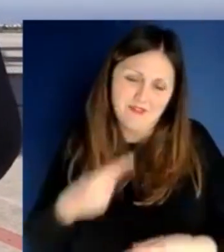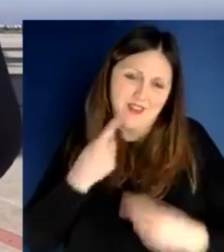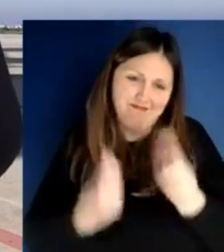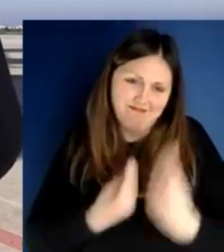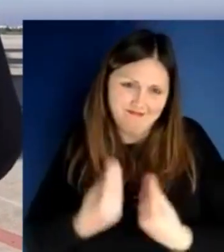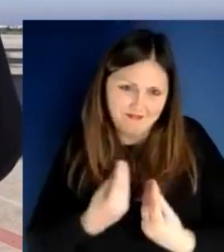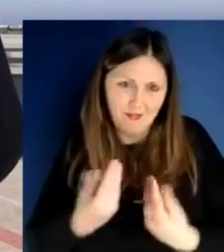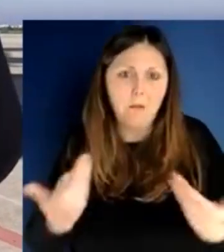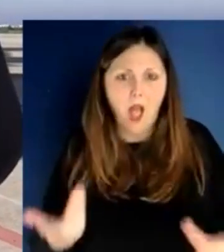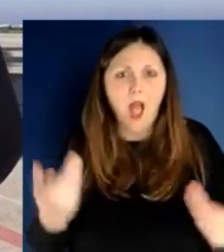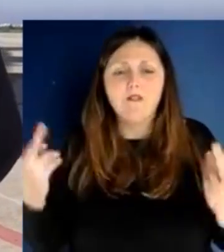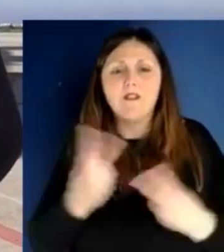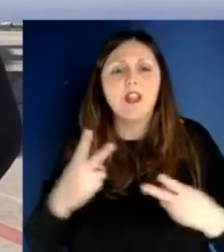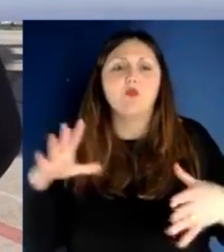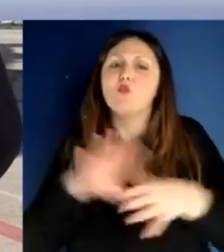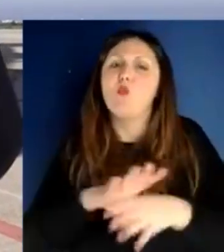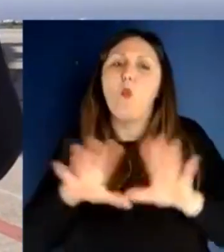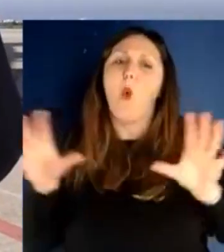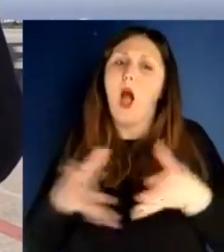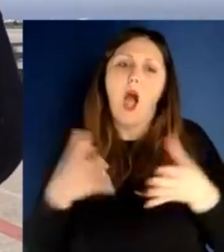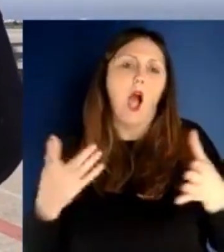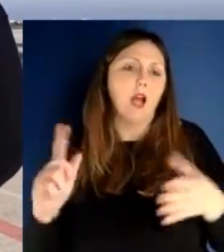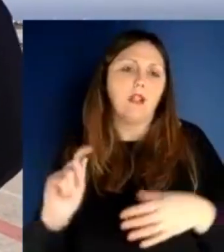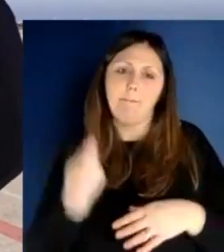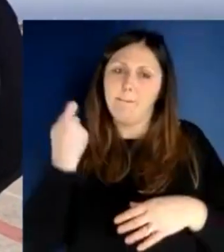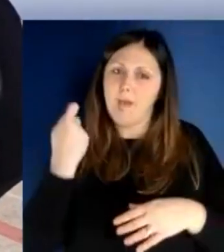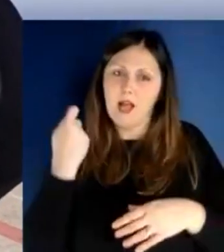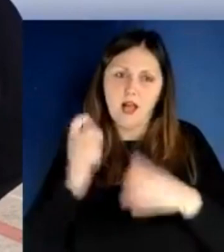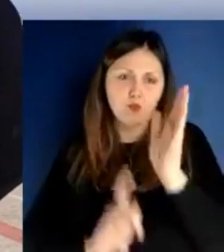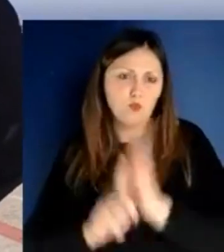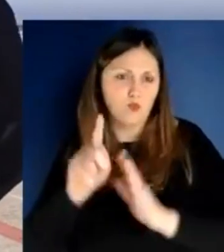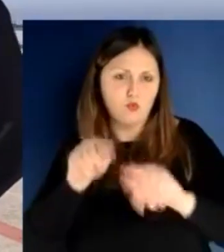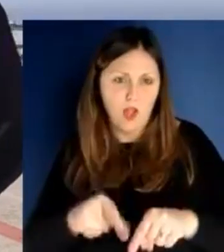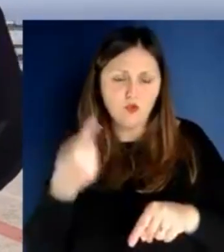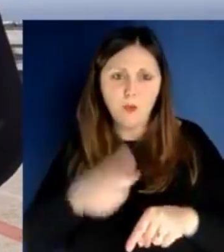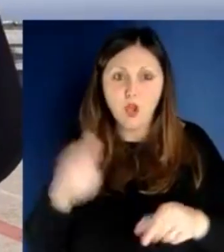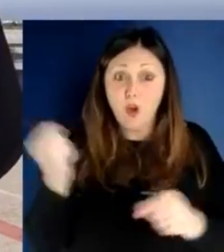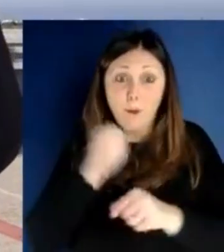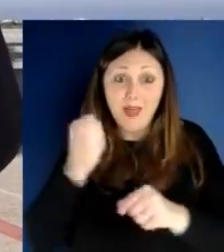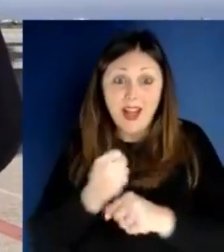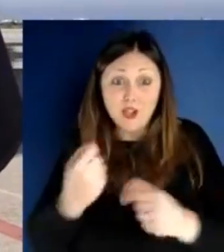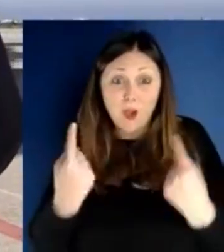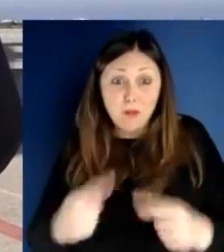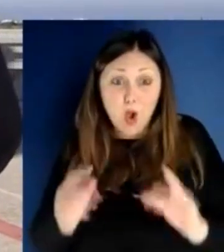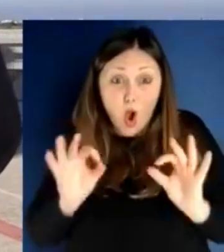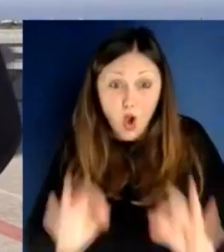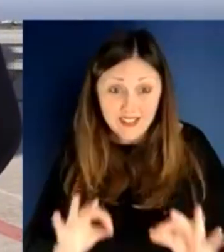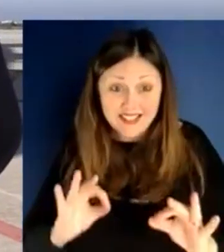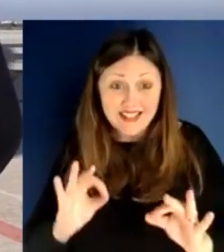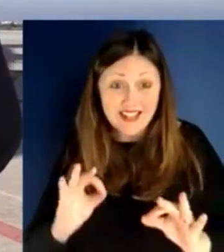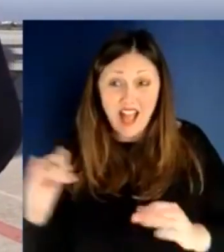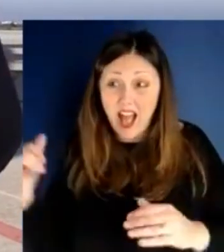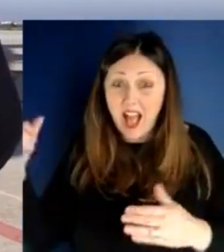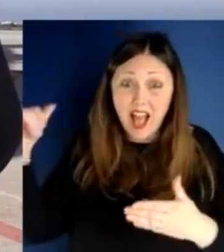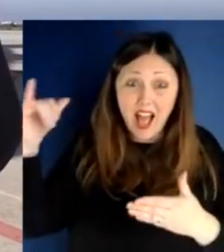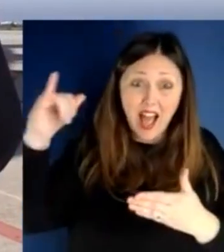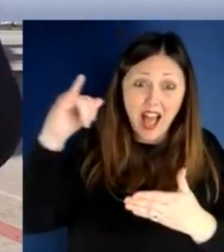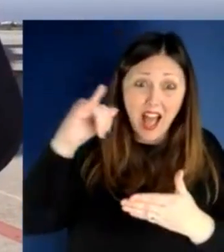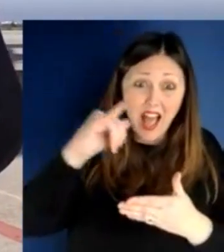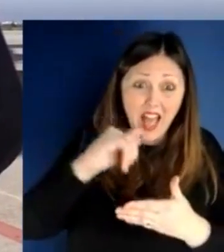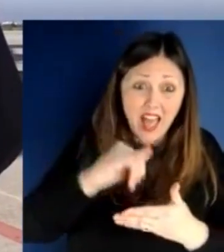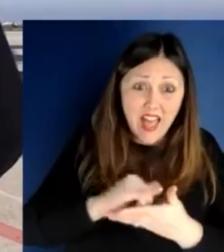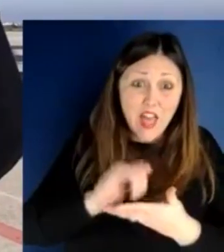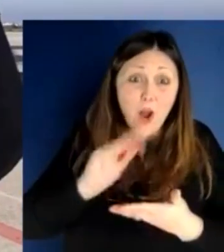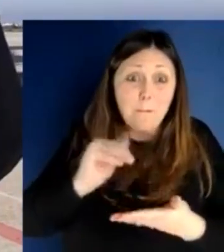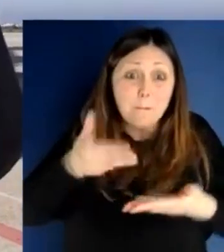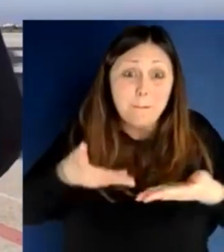facendo arrivare l'aereo a Bari da Pechino non era una cosa semplice e io ovviamente ho solo dato l